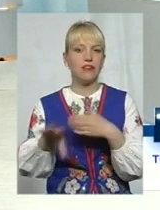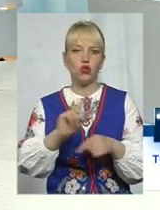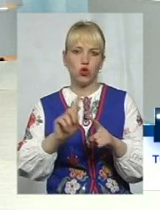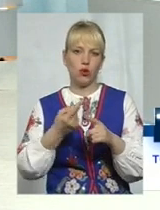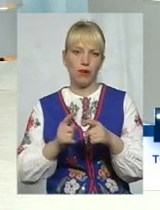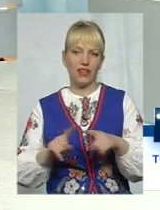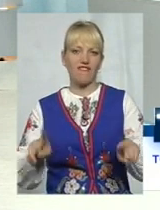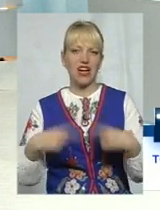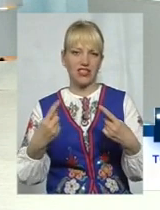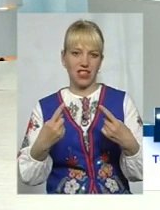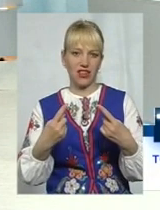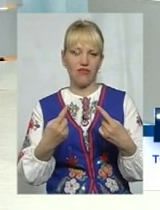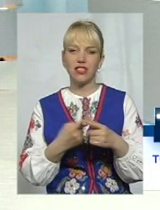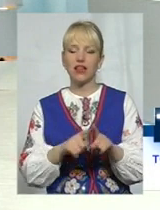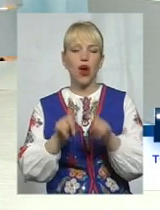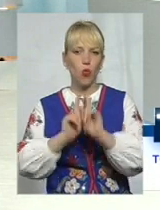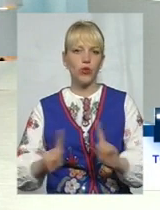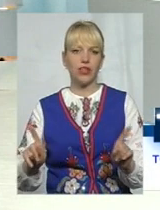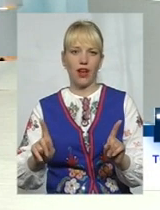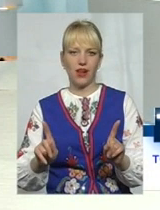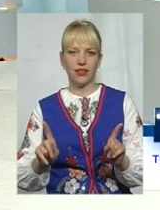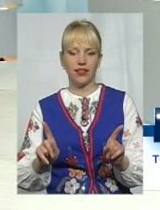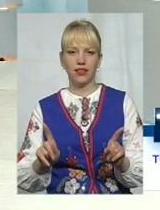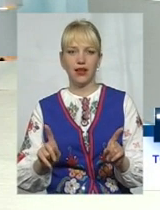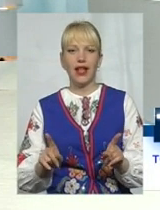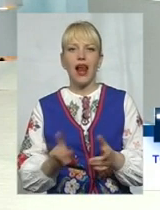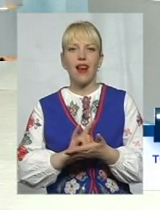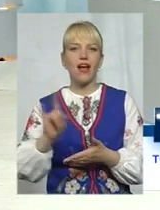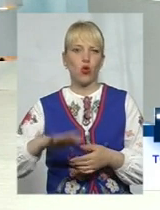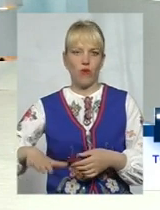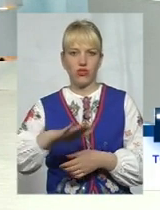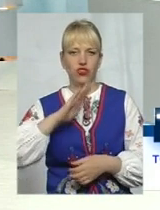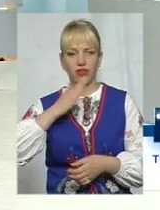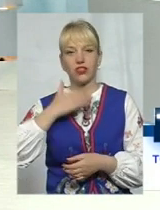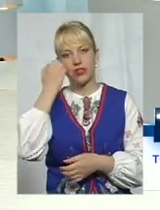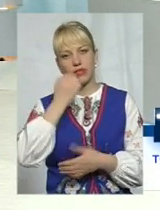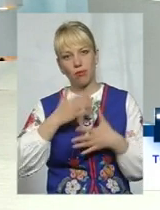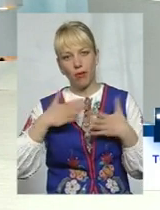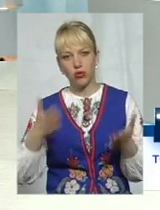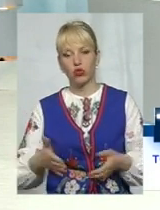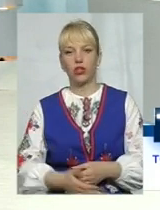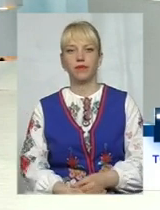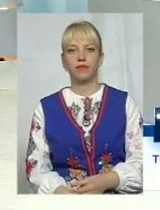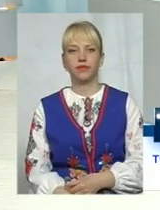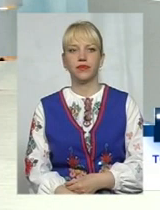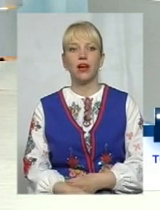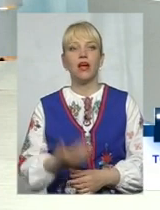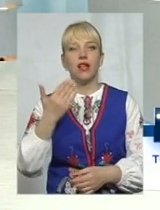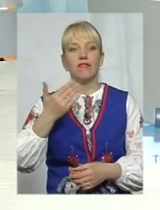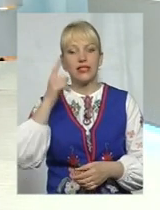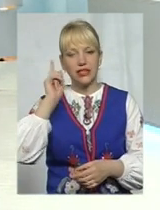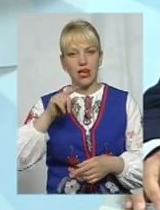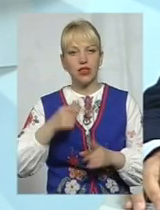це унікальне таке літовище наше. Дякую. Знаєте, просто